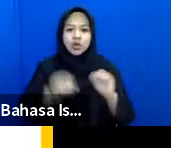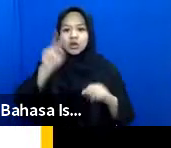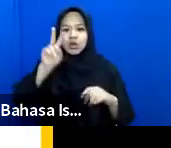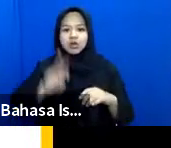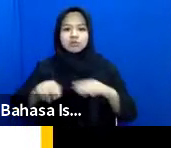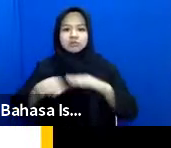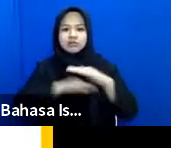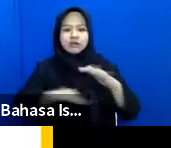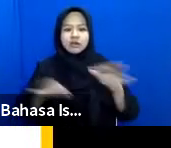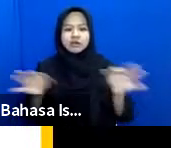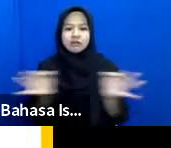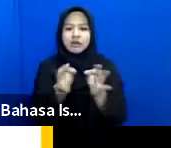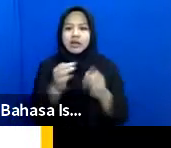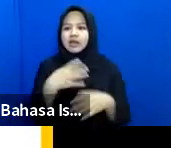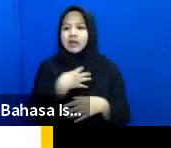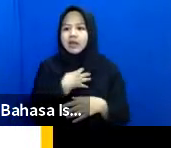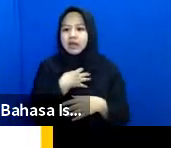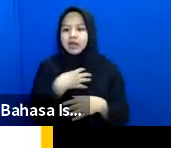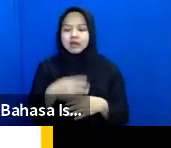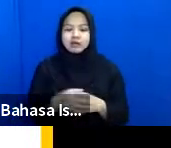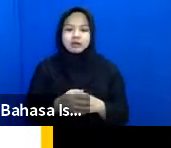berdasarkan pendekatan hak-hak